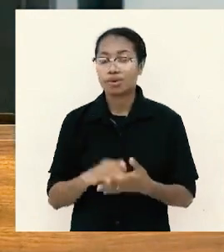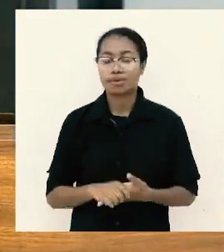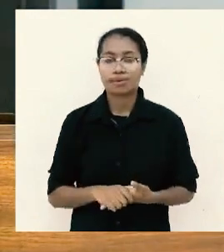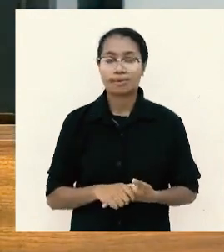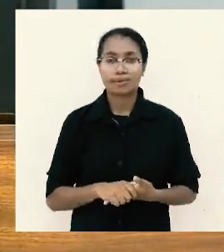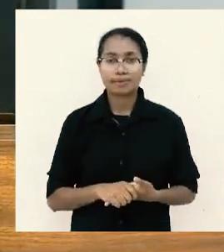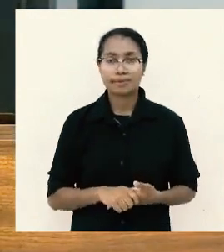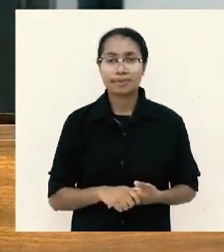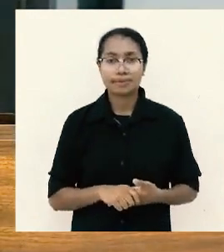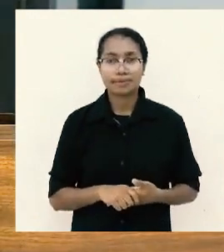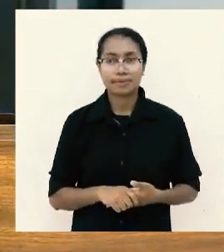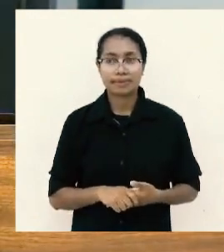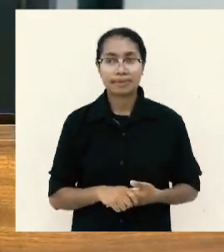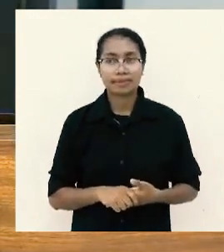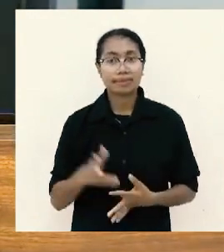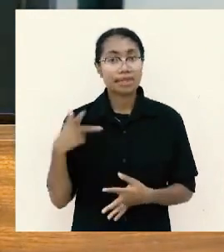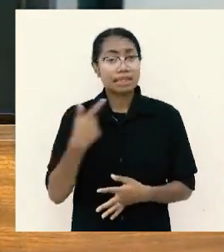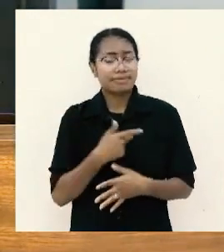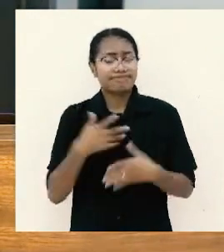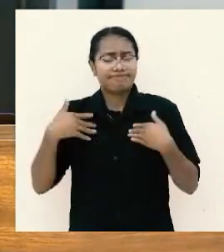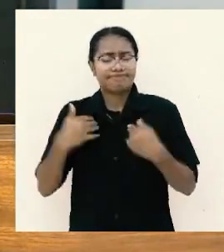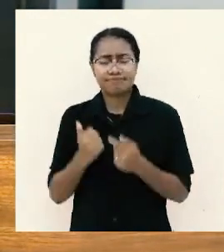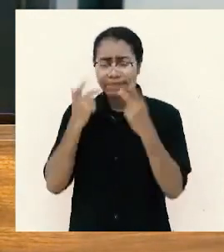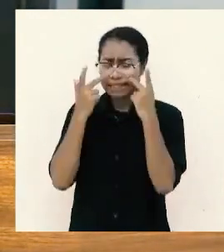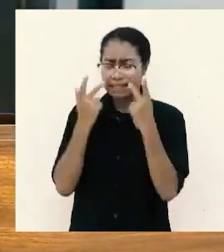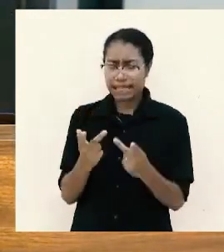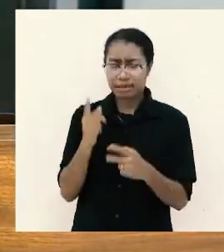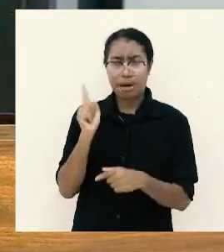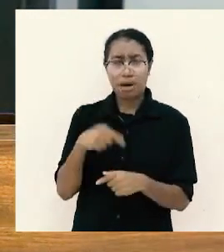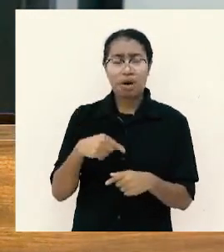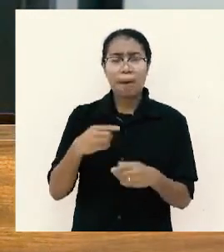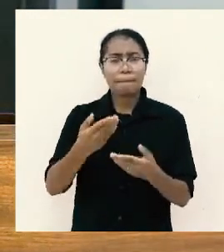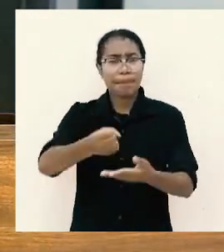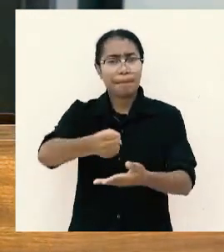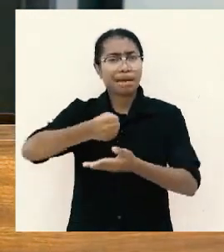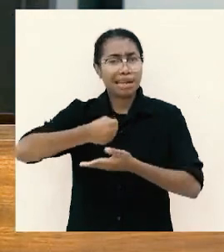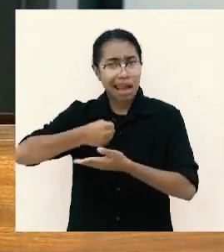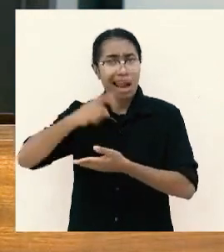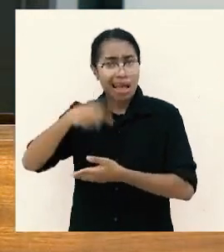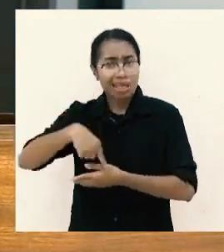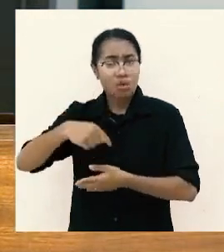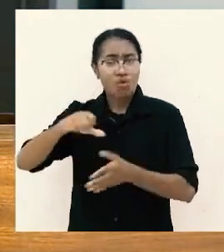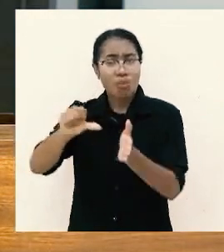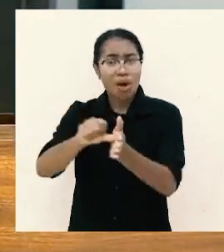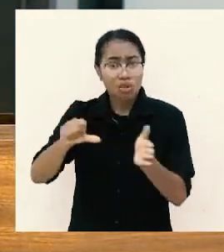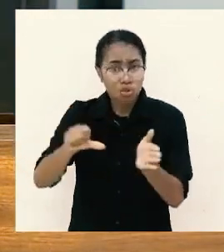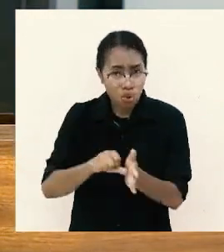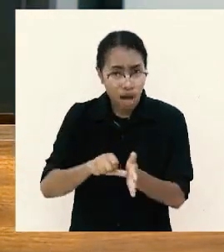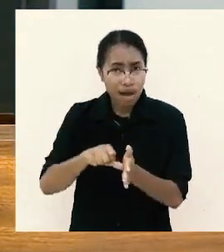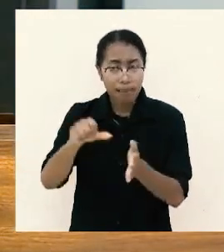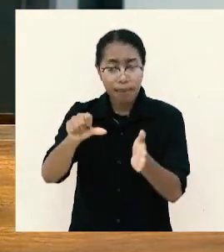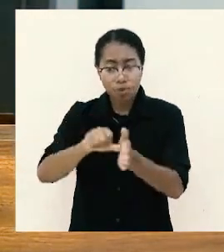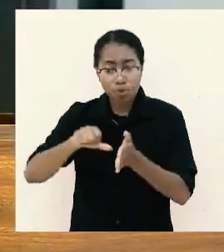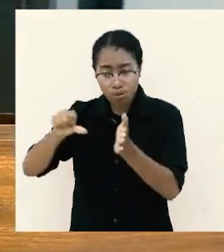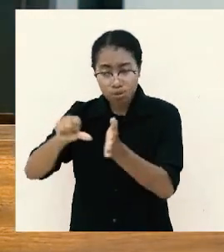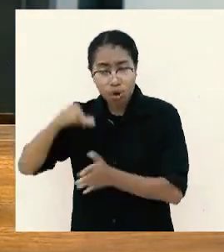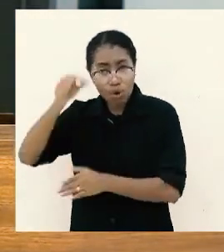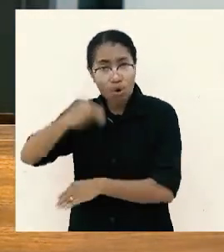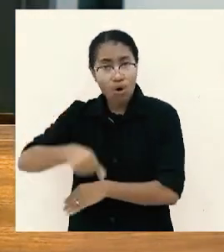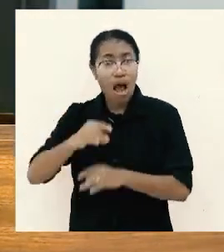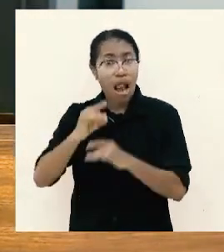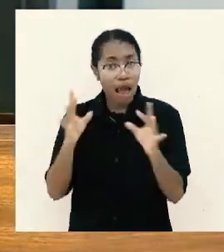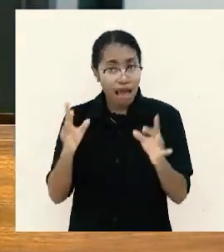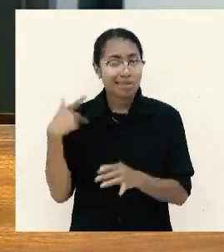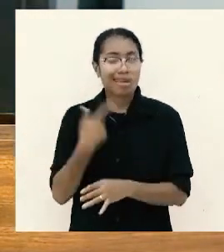kita bisa kita melihat bahwa di dalam menerima pemberian atau bantuan dari orang lain kita butuh hikmat